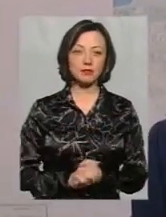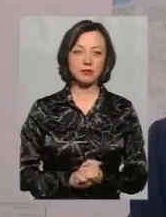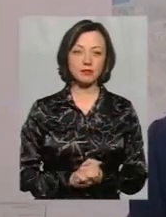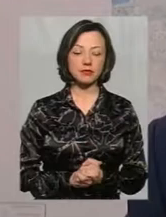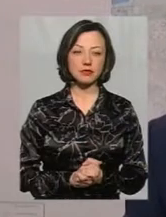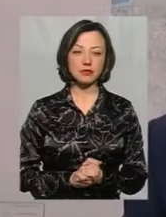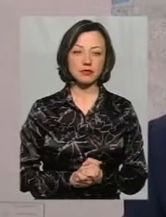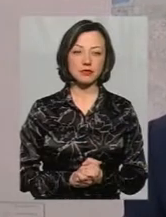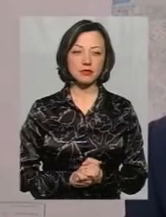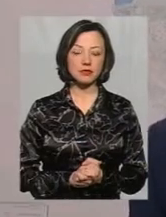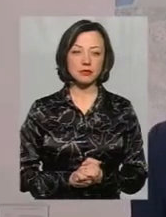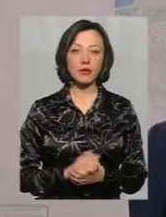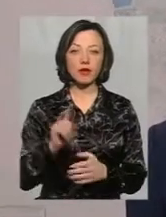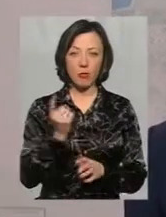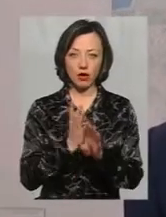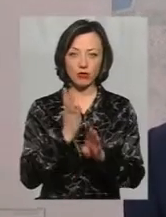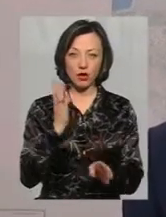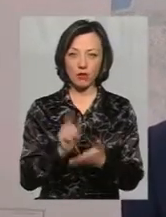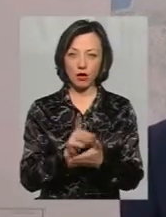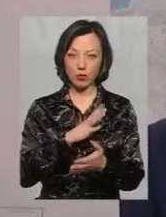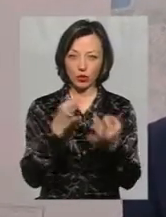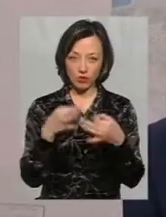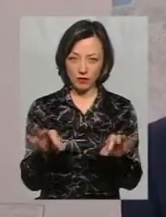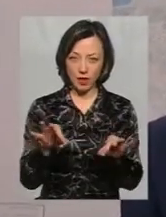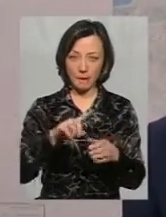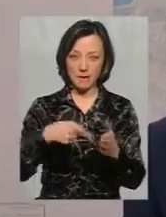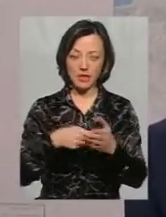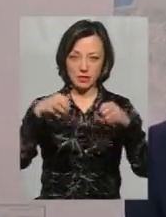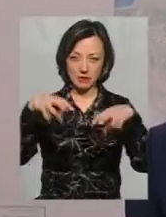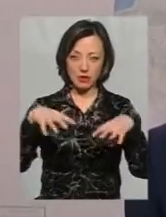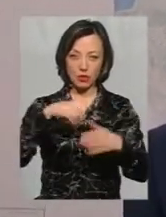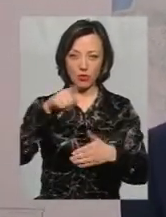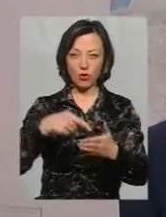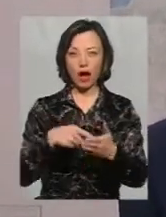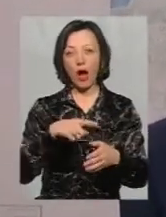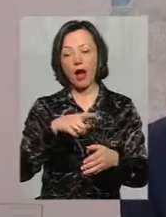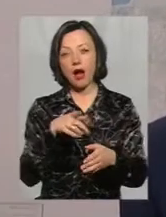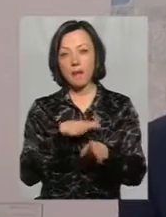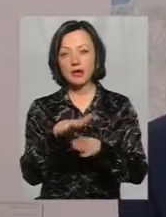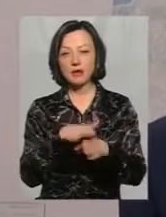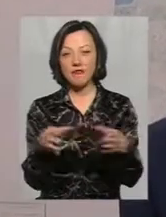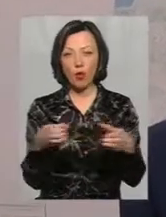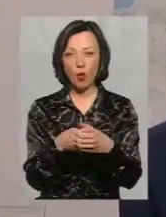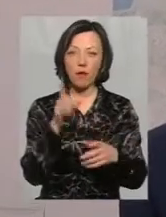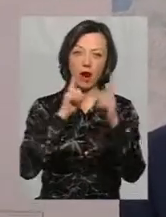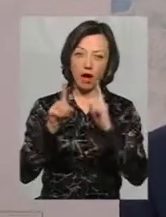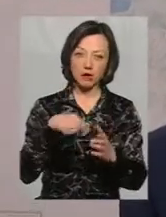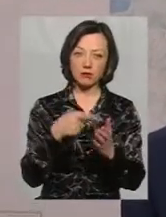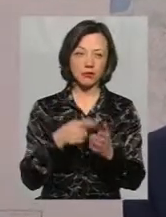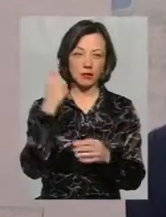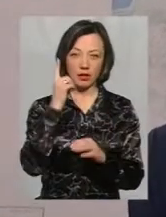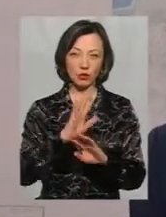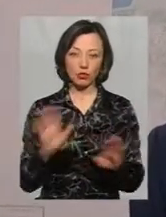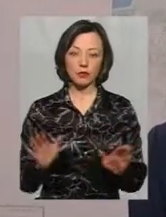Тобто, в першу чергу, це мають бути вони дозволендувати, а міськрада, міський ком'якийсь теж має бути дозволендувати? Не думаю.